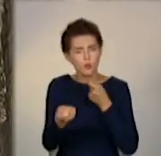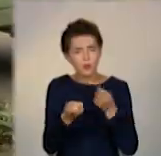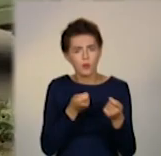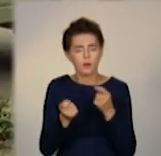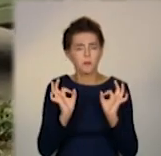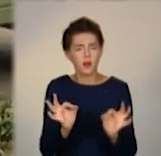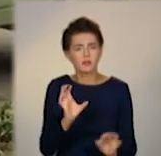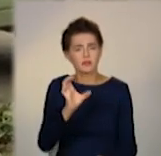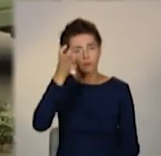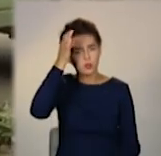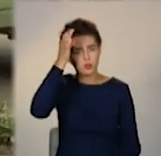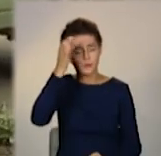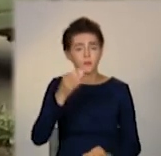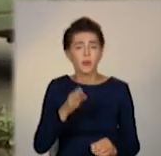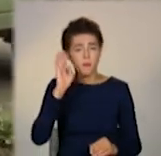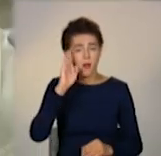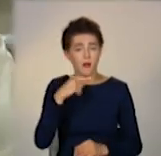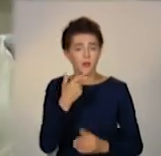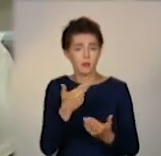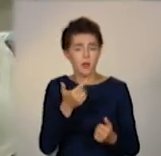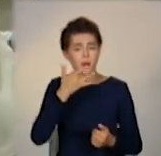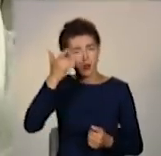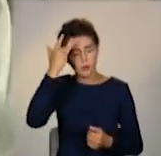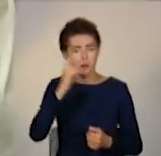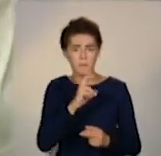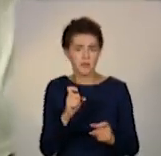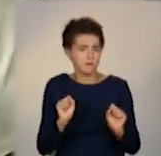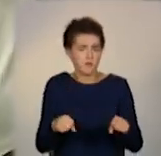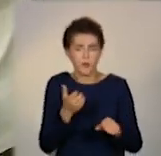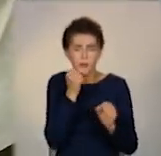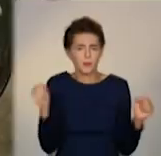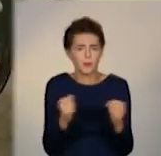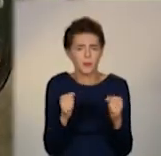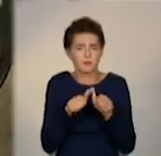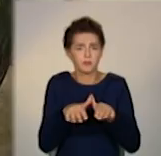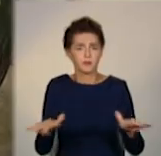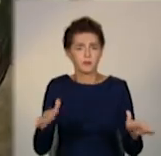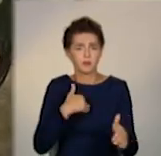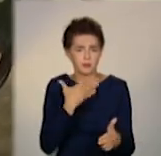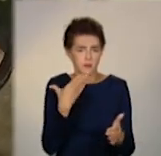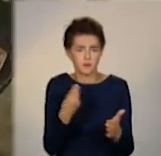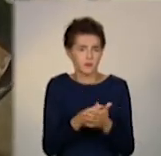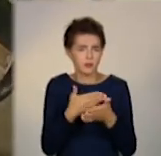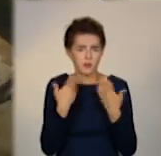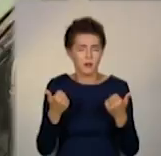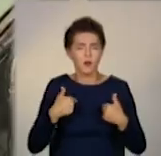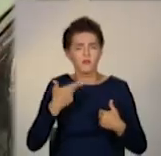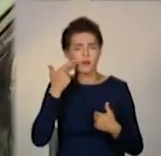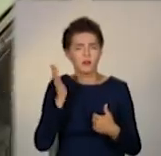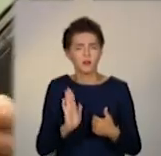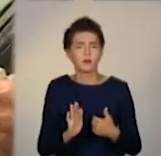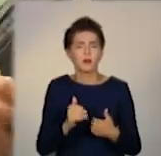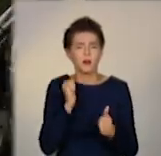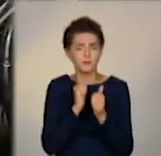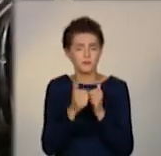Пан Анатолій певен, влітку без кондиціонеру можна обійтись. У своїй копійці охолоджуються ось як. На